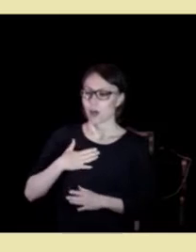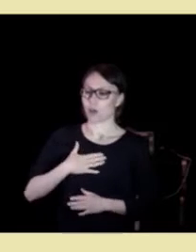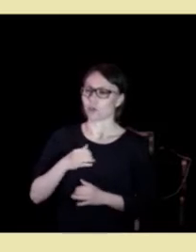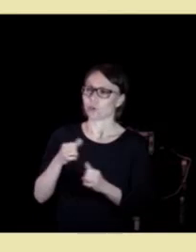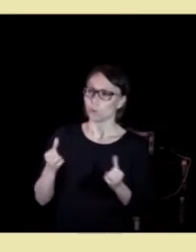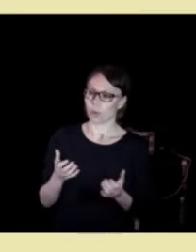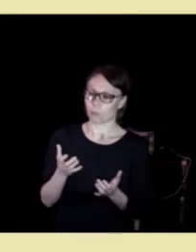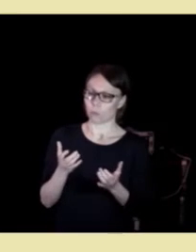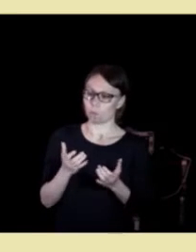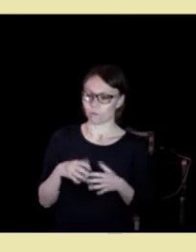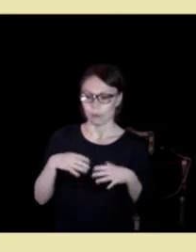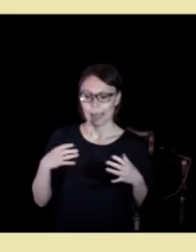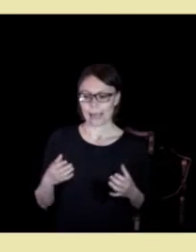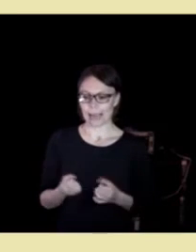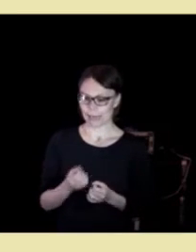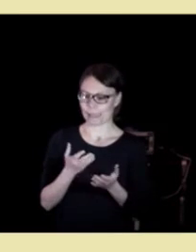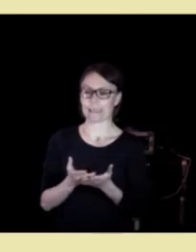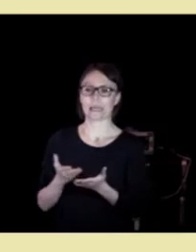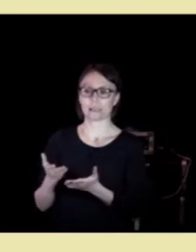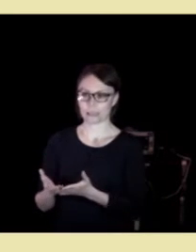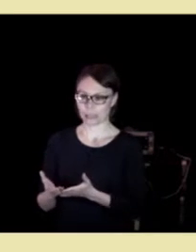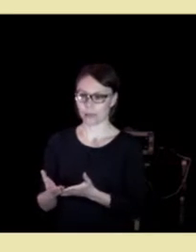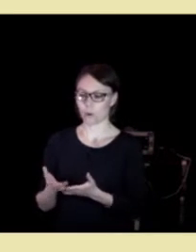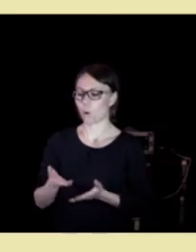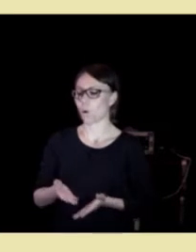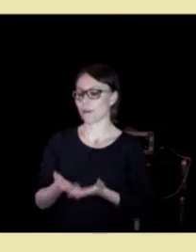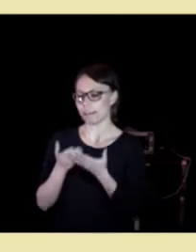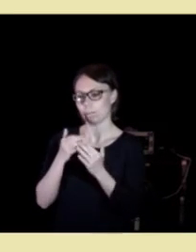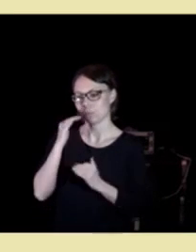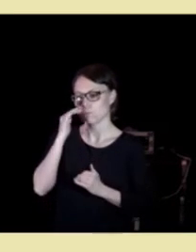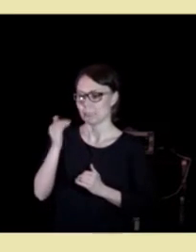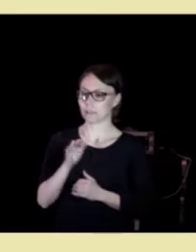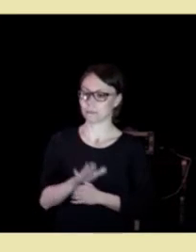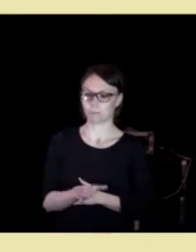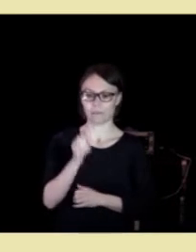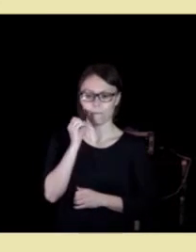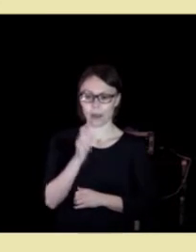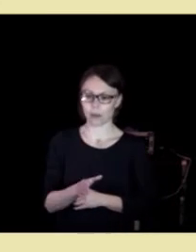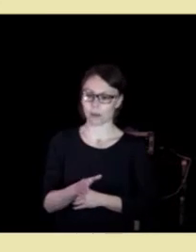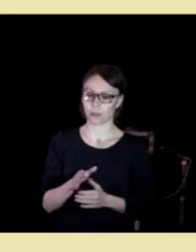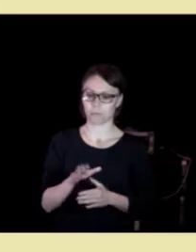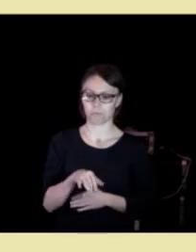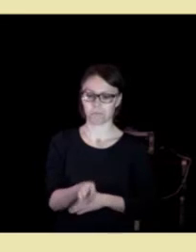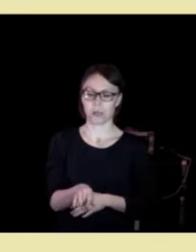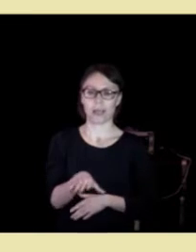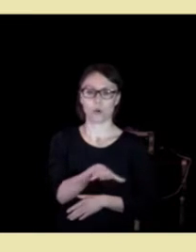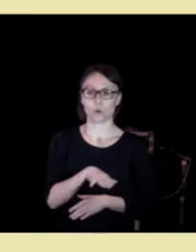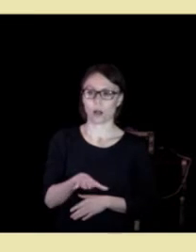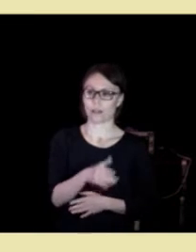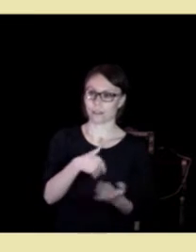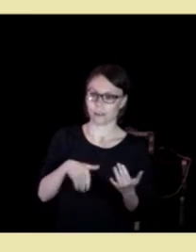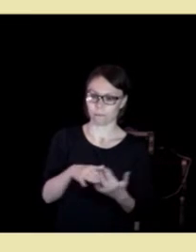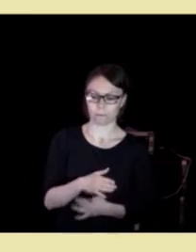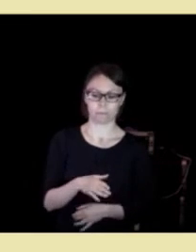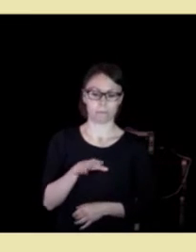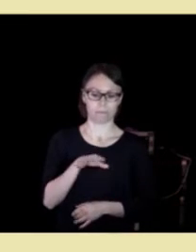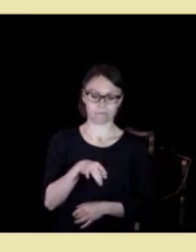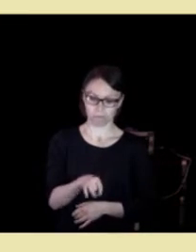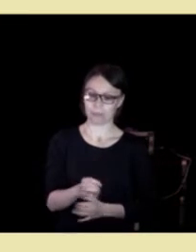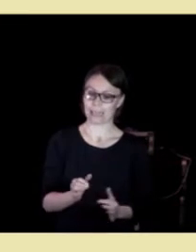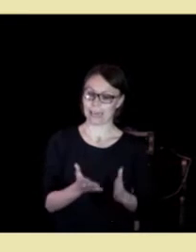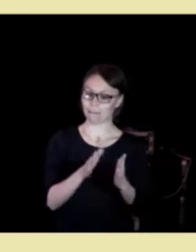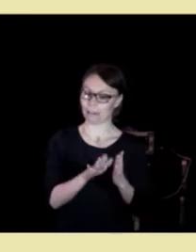for helhetlige tjenester og hjelp til å mestre hverdagen i lokalsamfunnet. Det er jo her de skal leve livene sine.